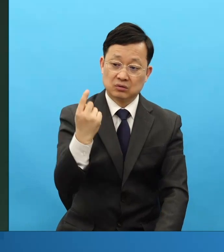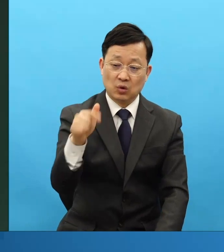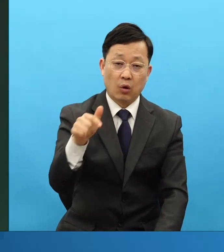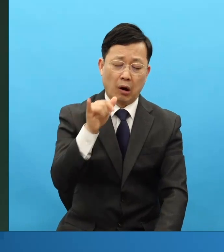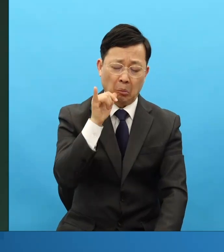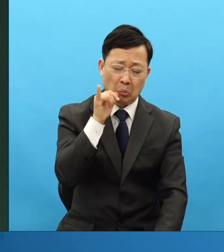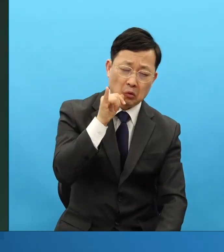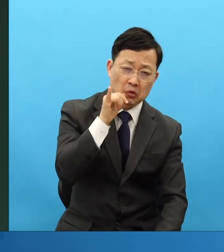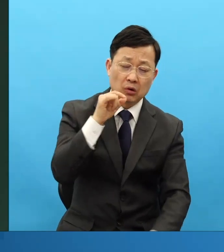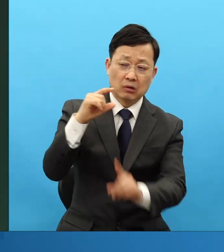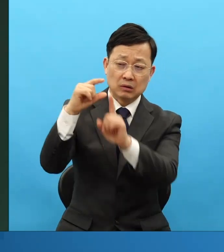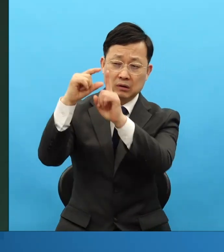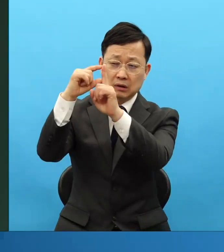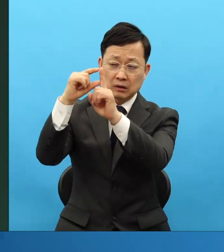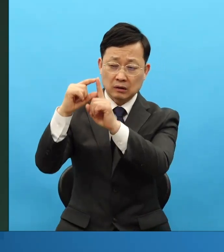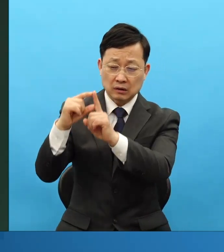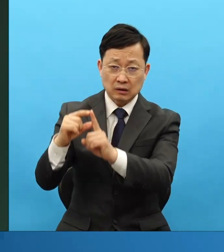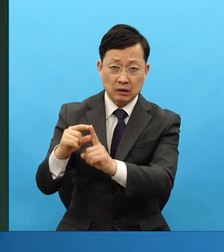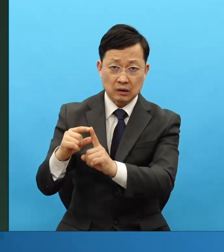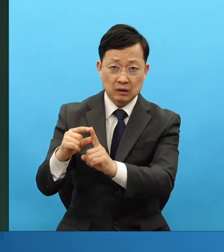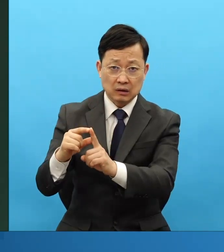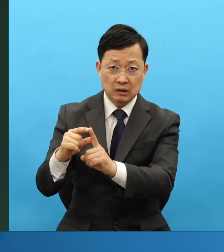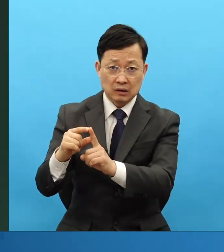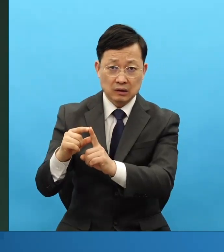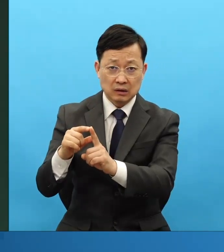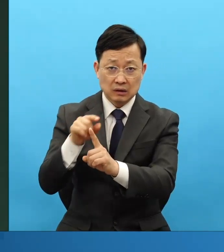지금 제가 쓴 단어 중에 한 군데는 들어가야 돼요.